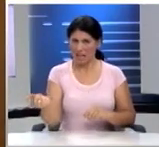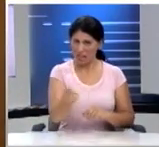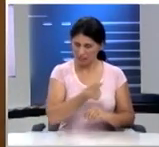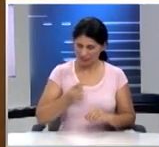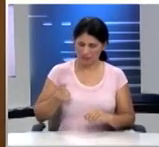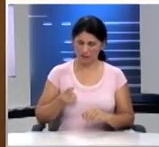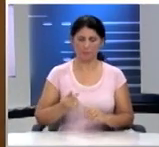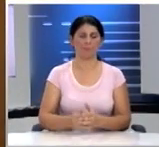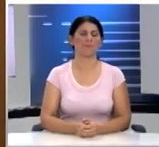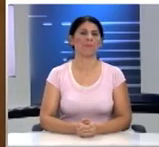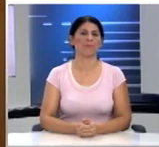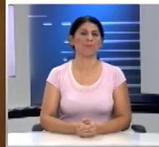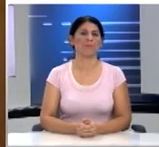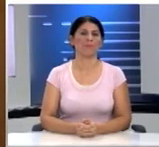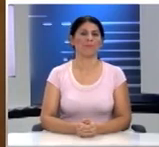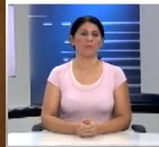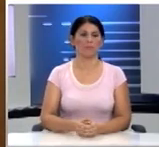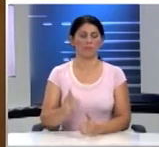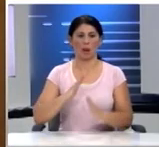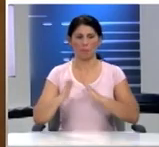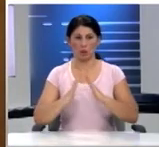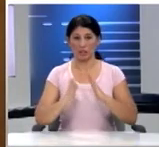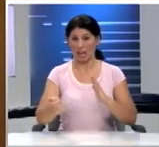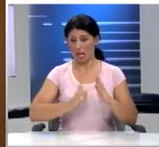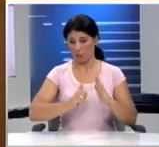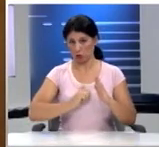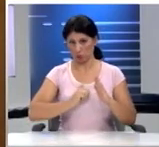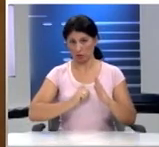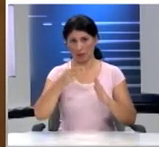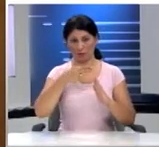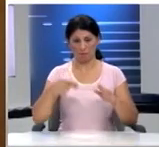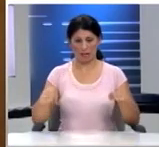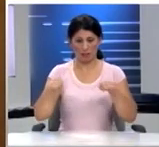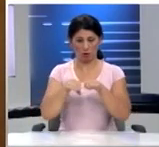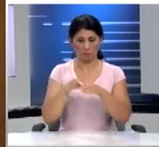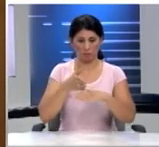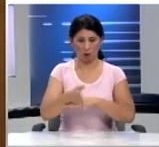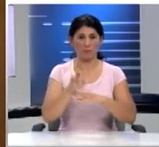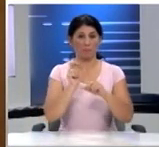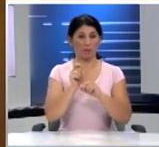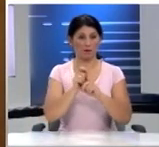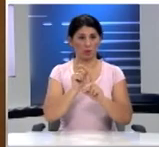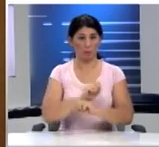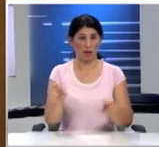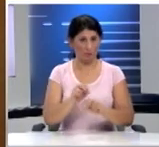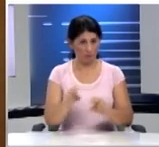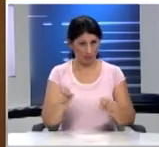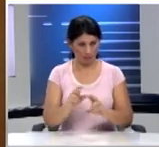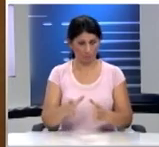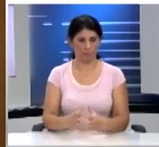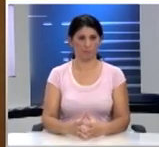news η προστασία της ιδιωτικότητας το ζήτημα της ισότιμης πρόσβασης στην ψηφιακή πληροφορία